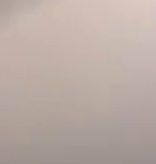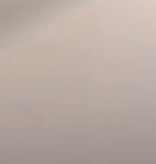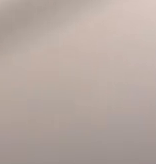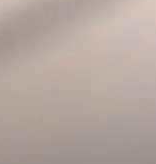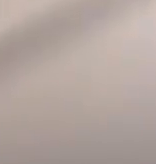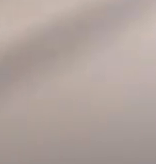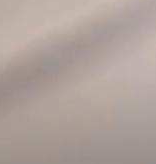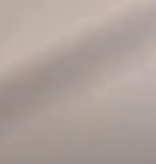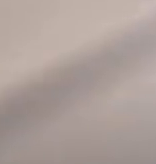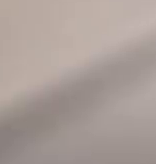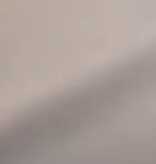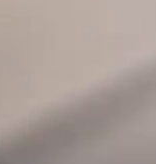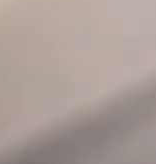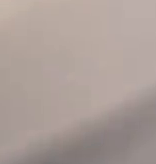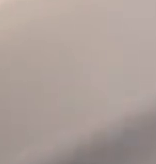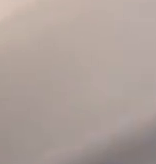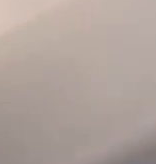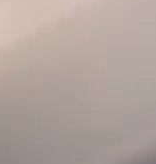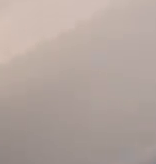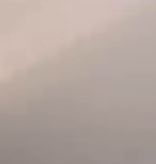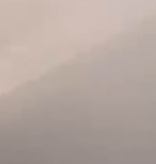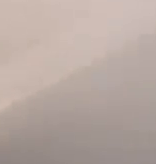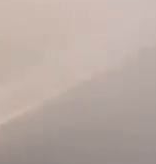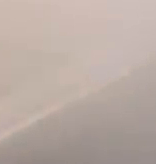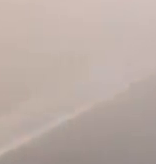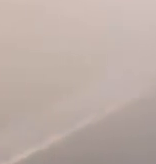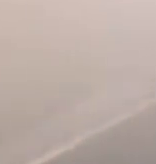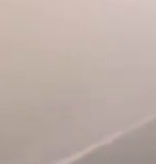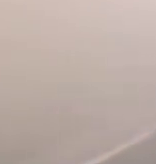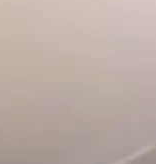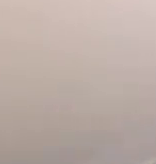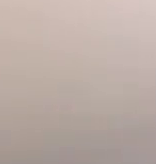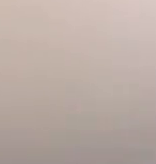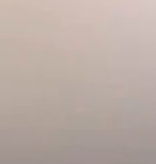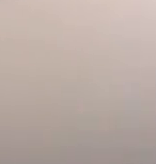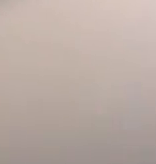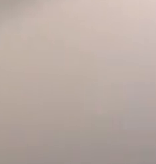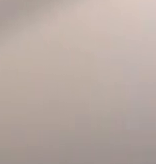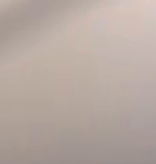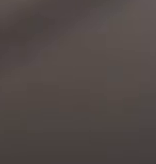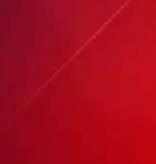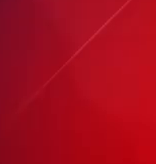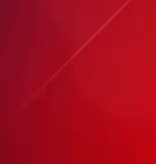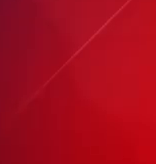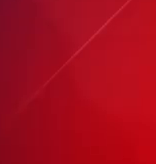makasama sa GMA Pinoy TV at sa www.gmanews.tv